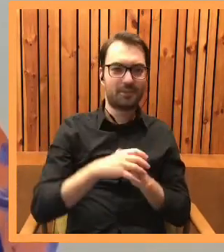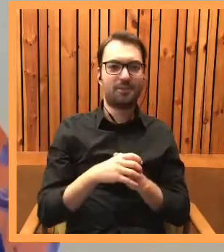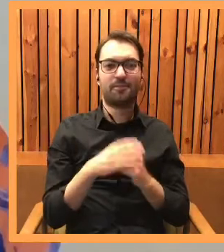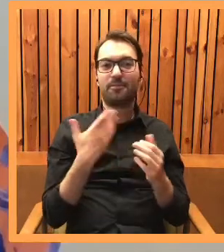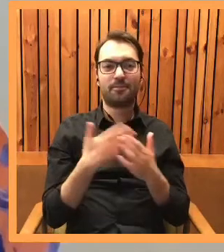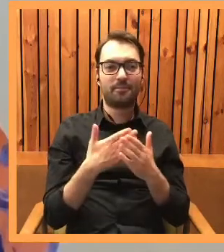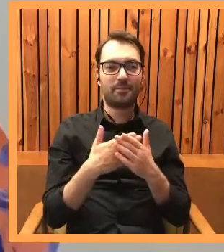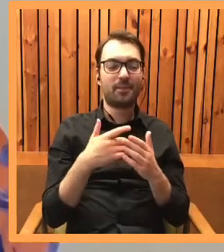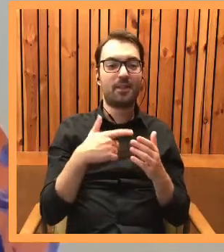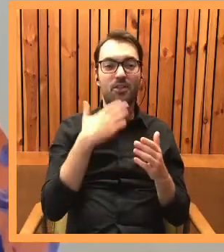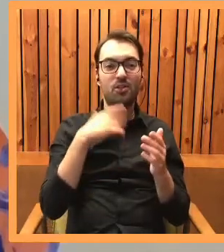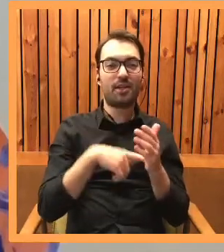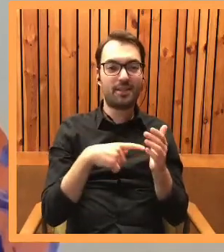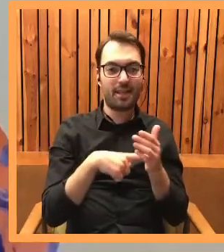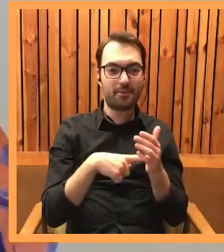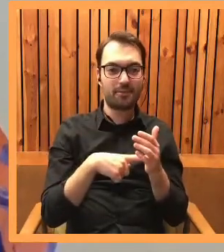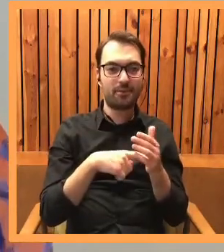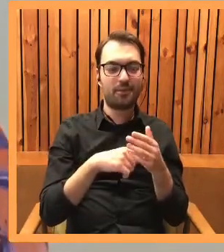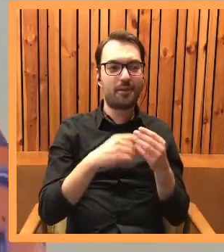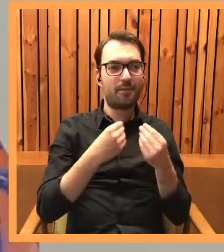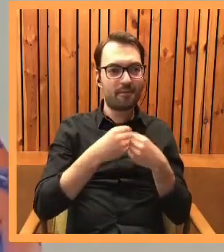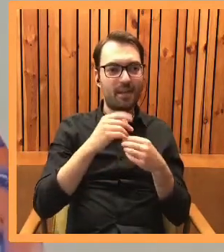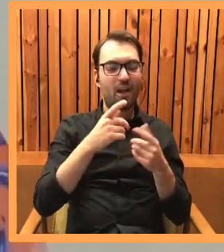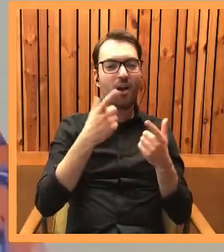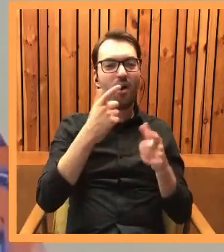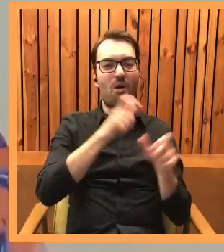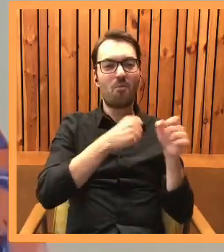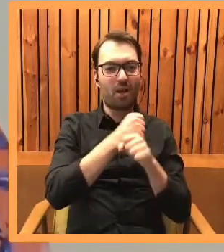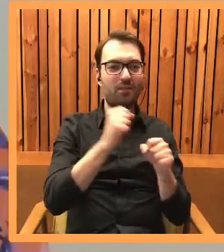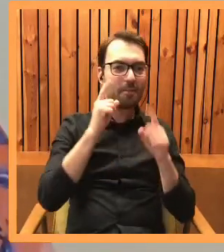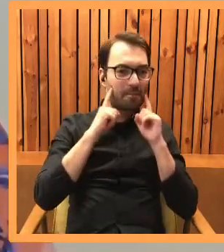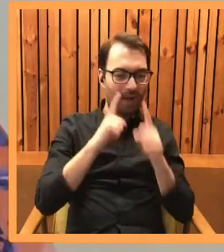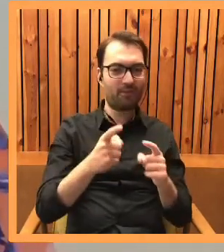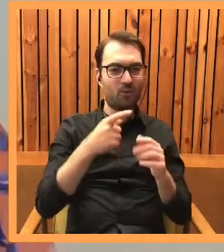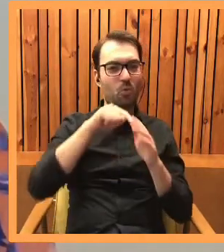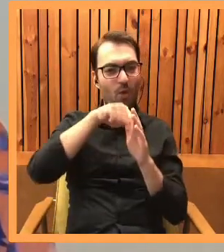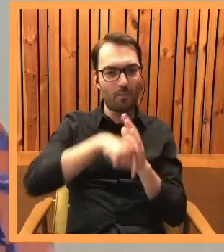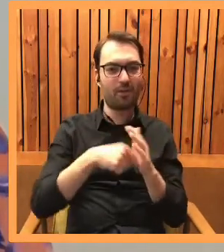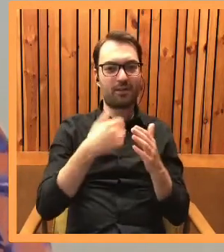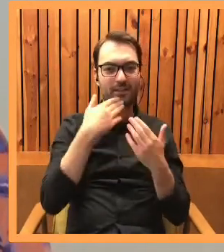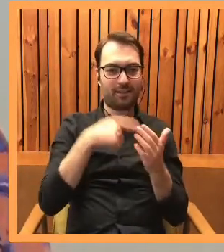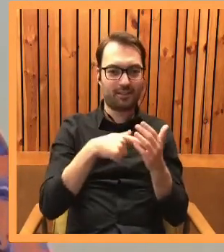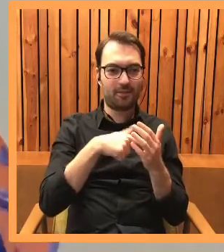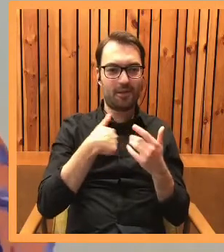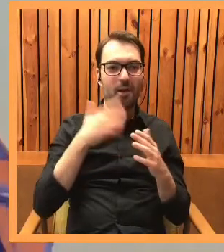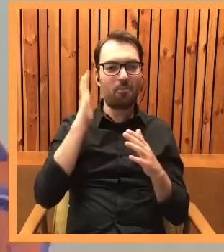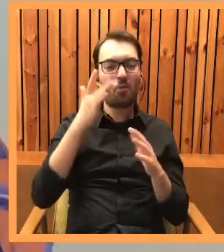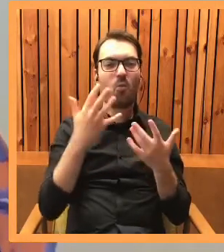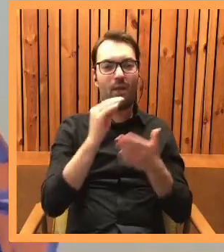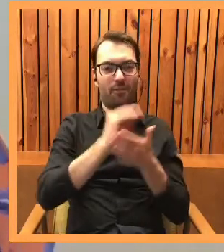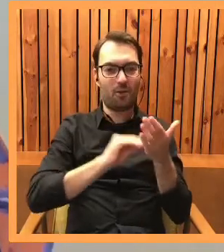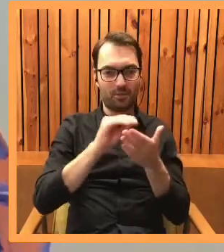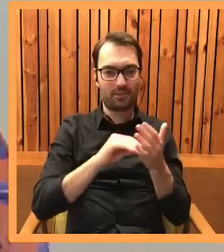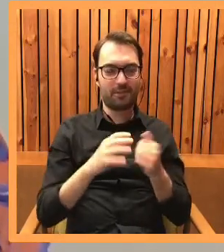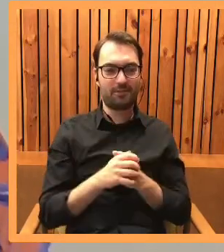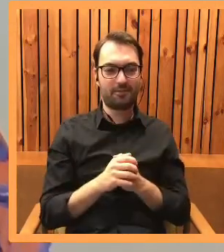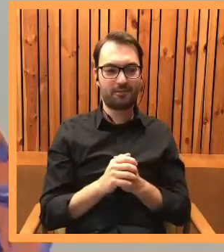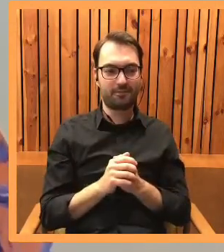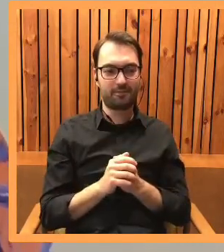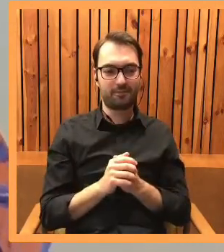Ponieważ one stają się dzięki temu głębsze, prawdziwsze. I przez to łatwiej mi je później opisywać, tak? Wejść im do głowy.